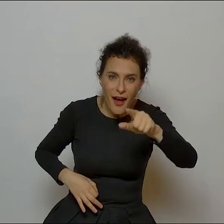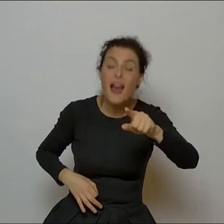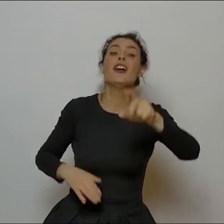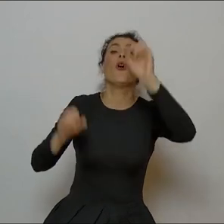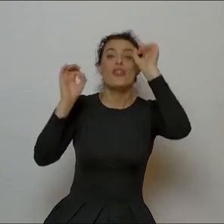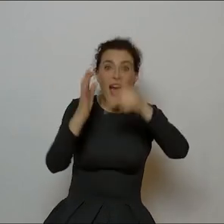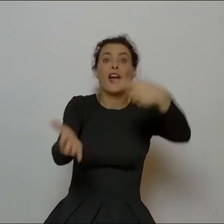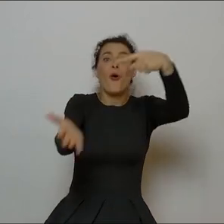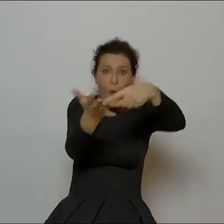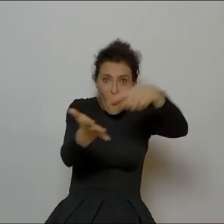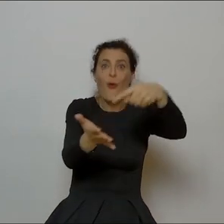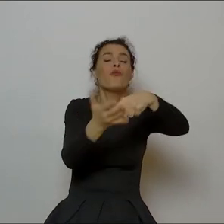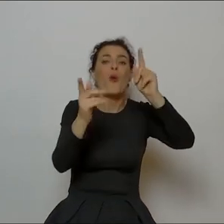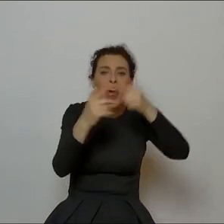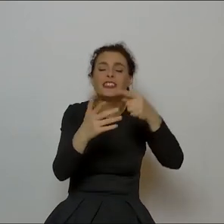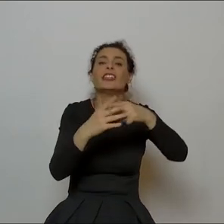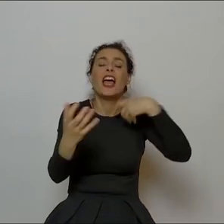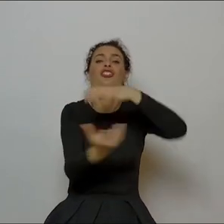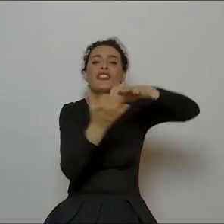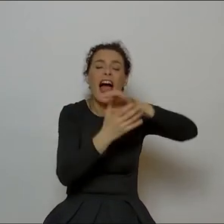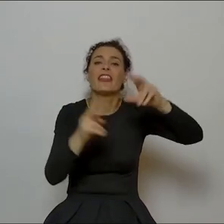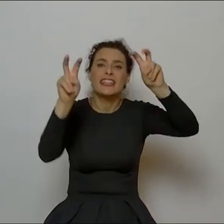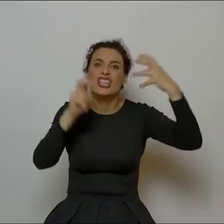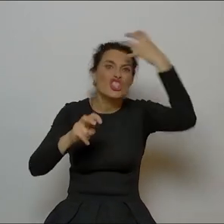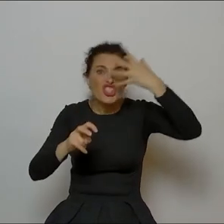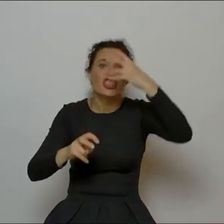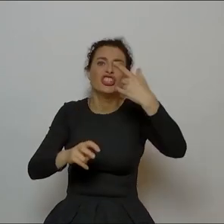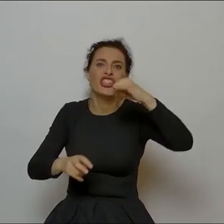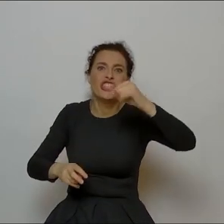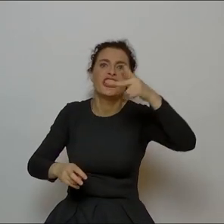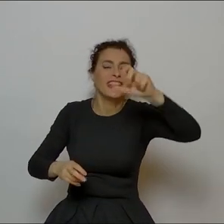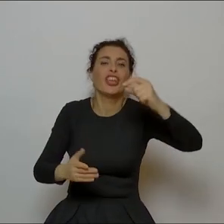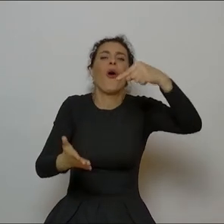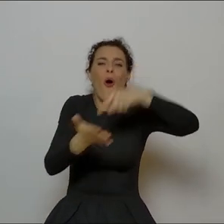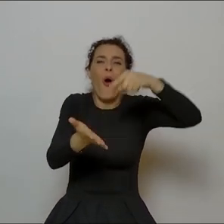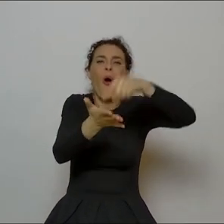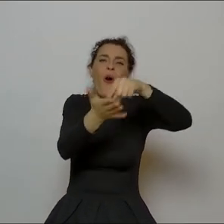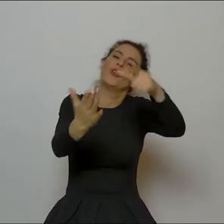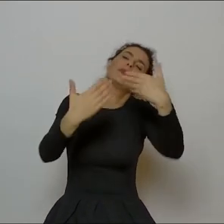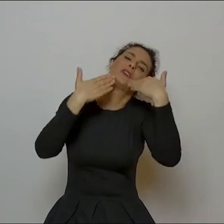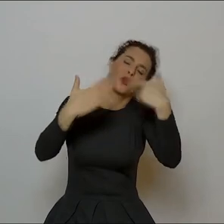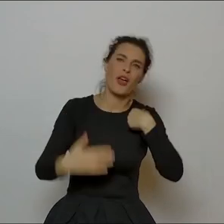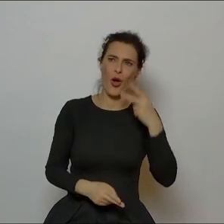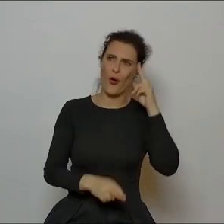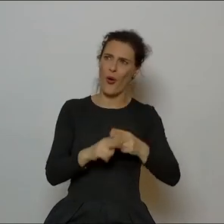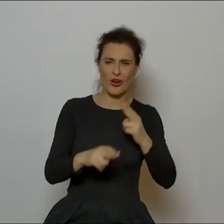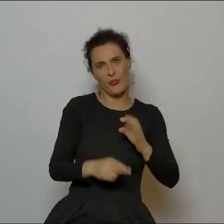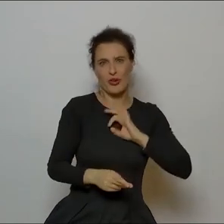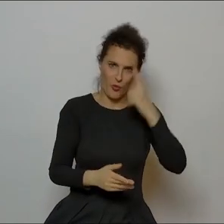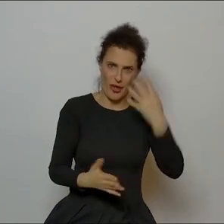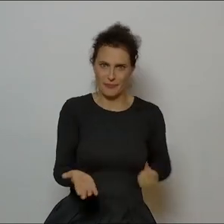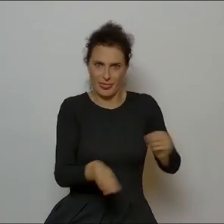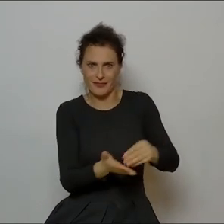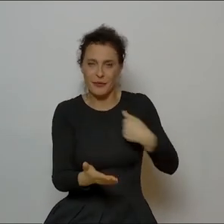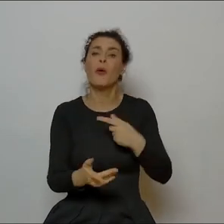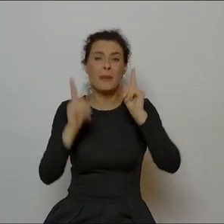dokładnie to było dziki, dziki, dziki, jeszcze raz dziki, no ale no chory też, dobra, to jest mój powód w takim razie. Dokładnie, Czesław Niemen